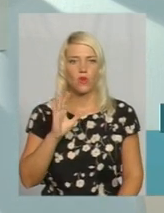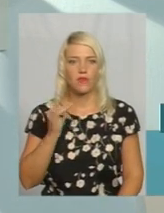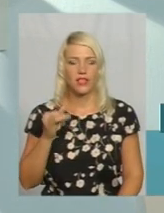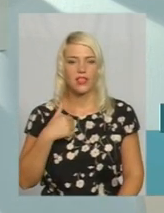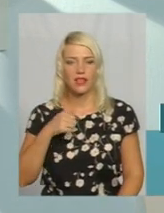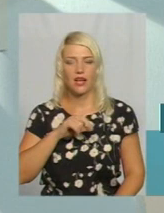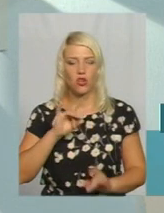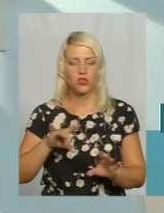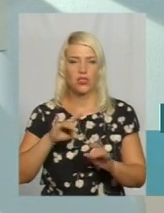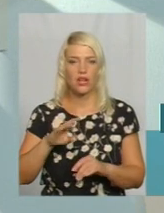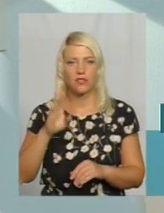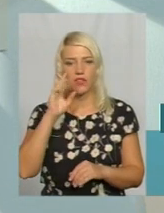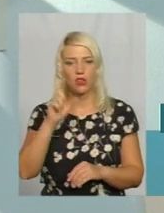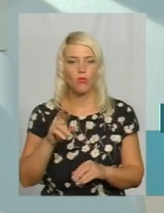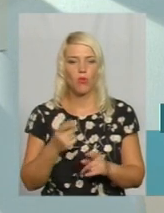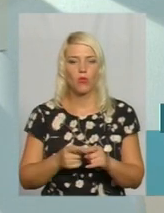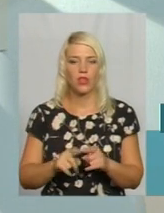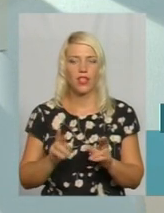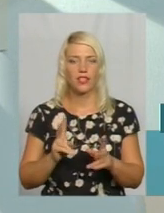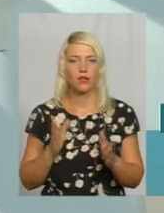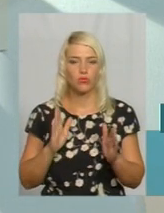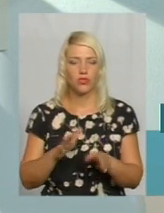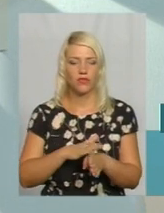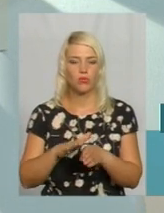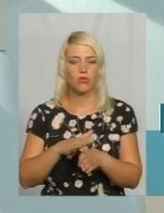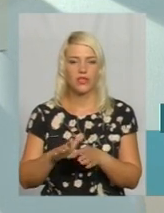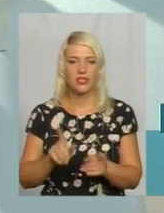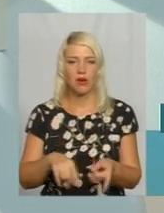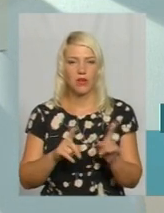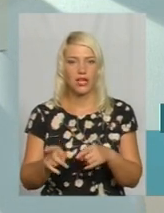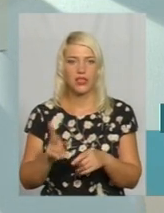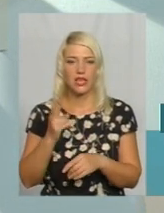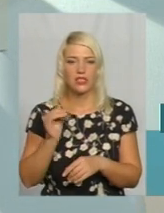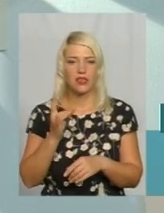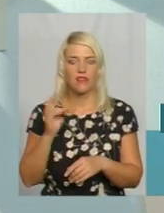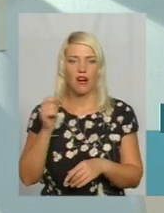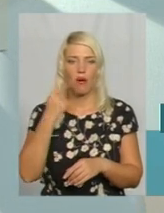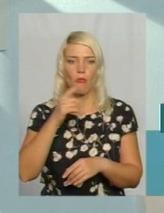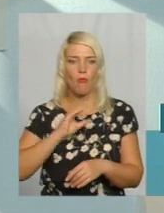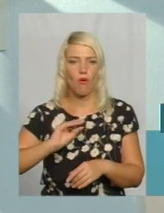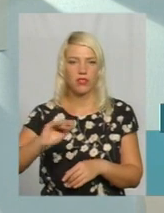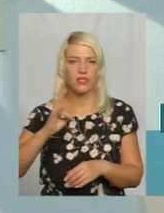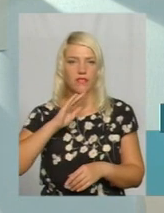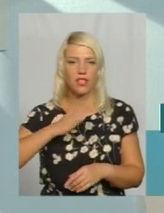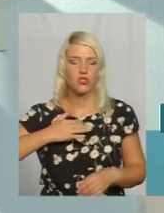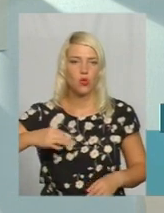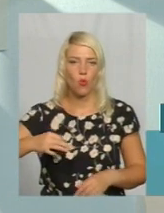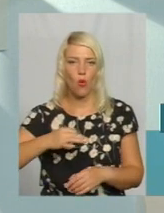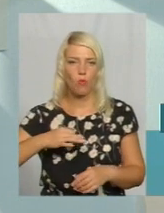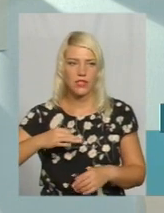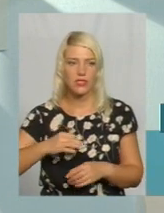розказувала йому про те, яким чином буде відбуватися перехід на цифрове мовлення саме в нашій області. Зокрема,